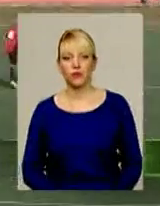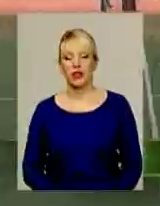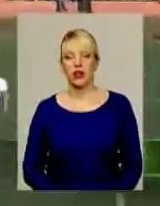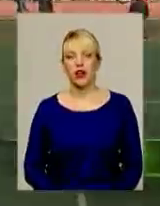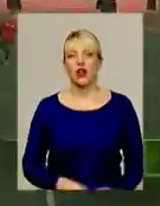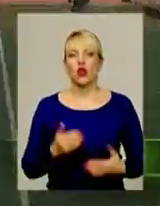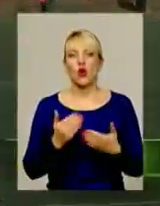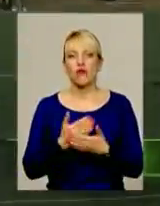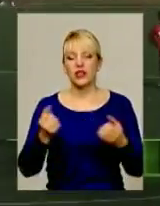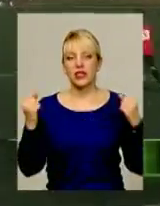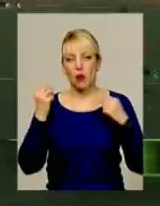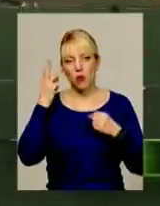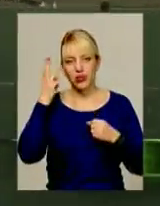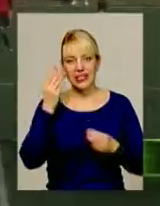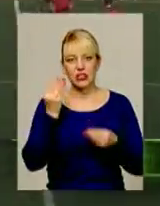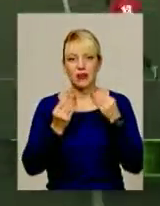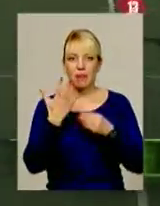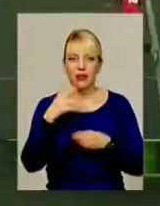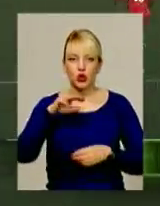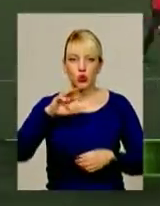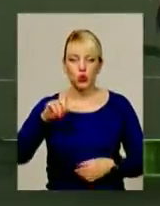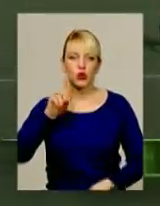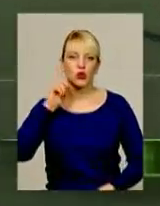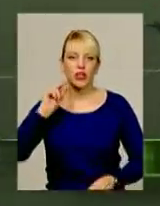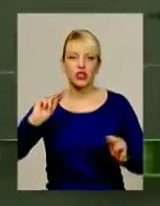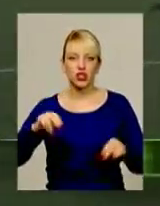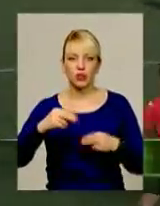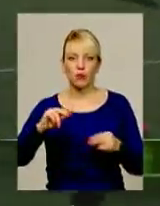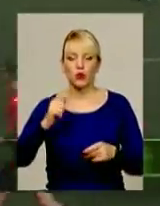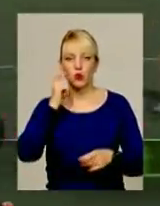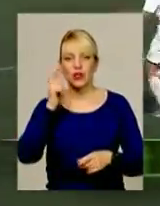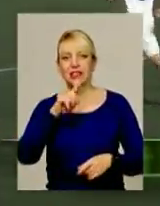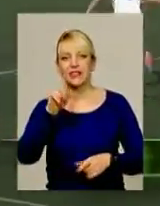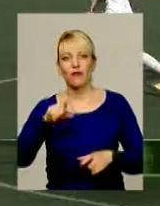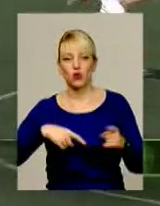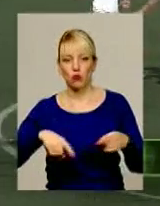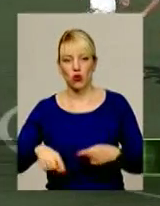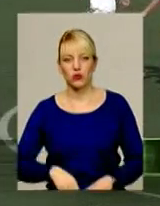Новини спорту. Поділля зіграло в п'ятому турі юнацького чемпіонату України з футболу.